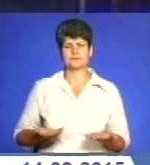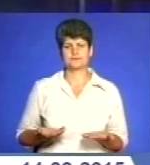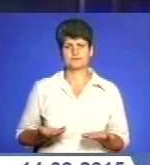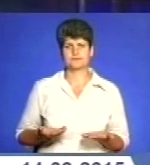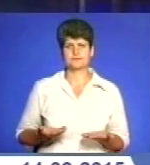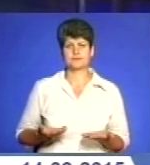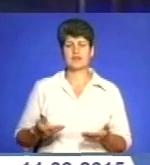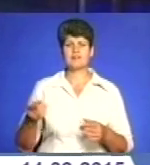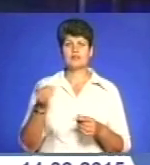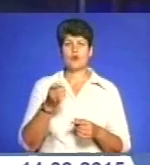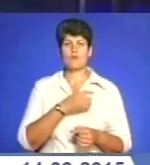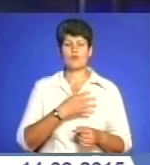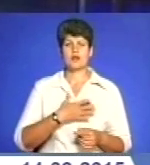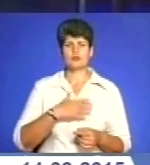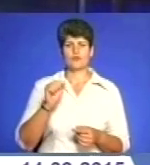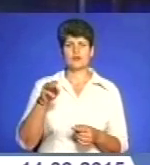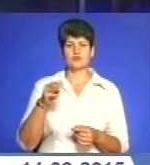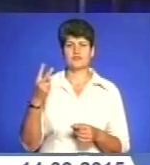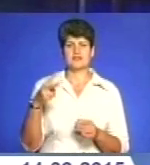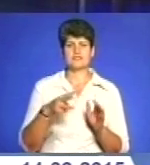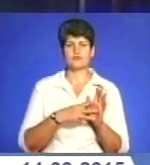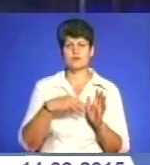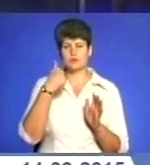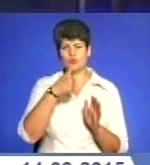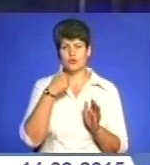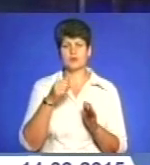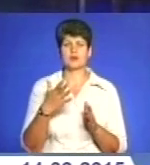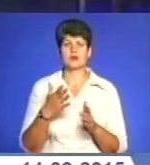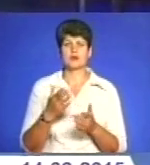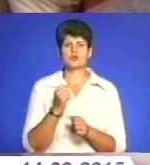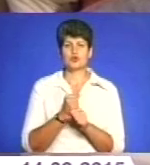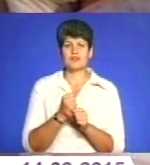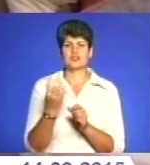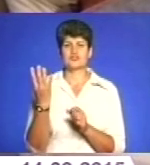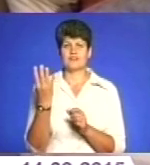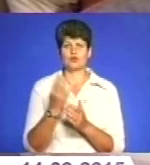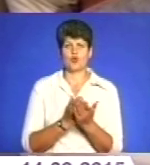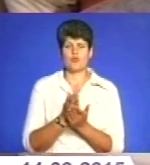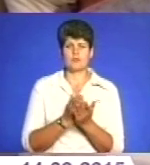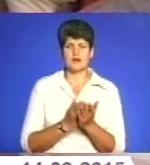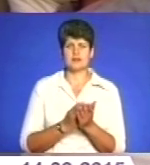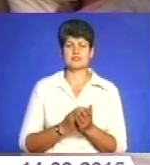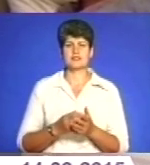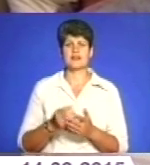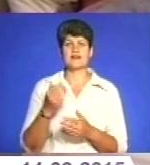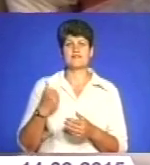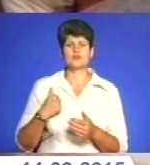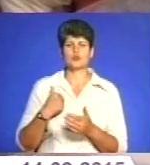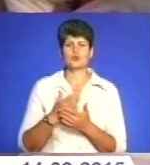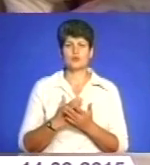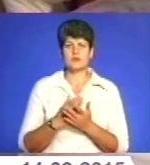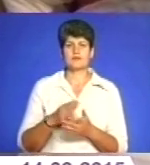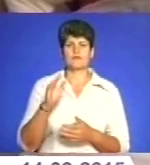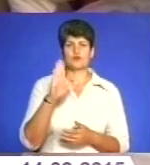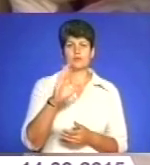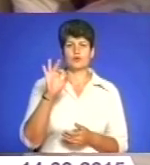У Тернополі пораненому в АТО 28-річному бійцю зроблять вже четверту операцію ноги. Військовослужбовець 128-ї гірськопіхотної бригади Володимир